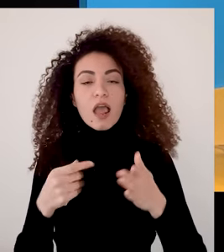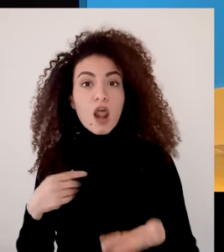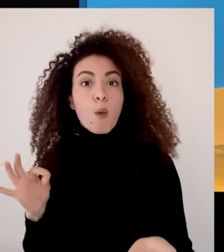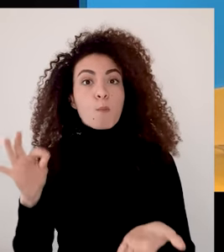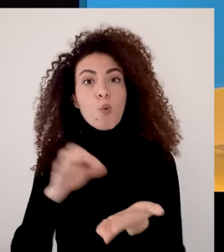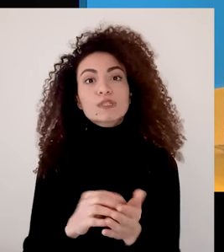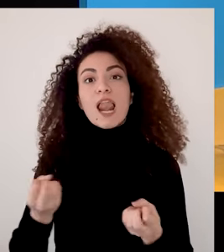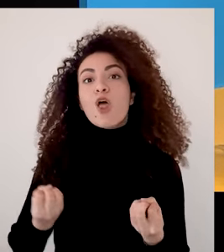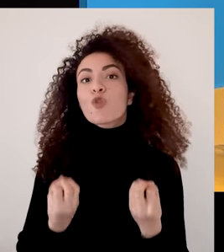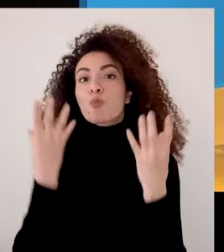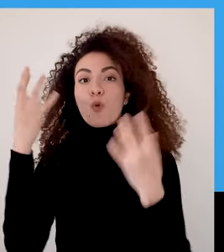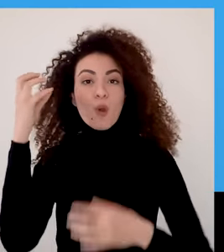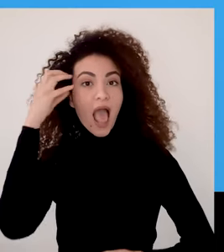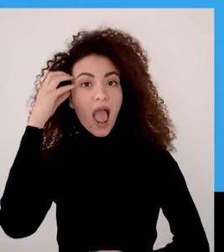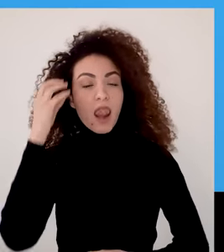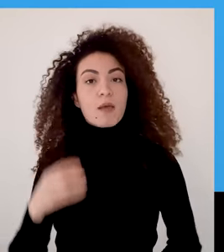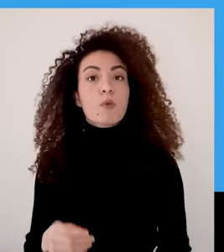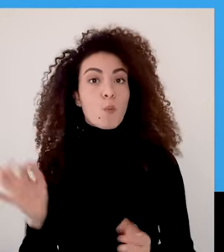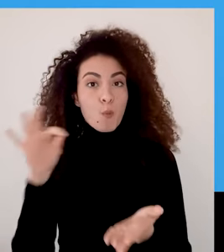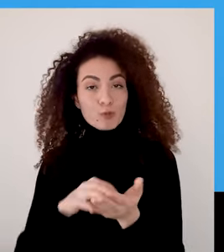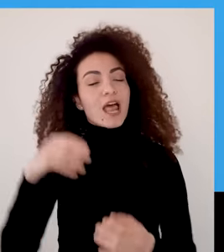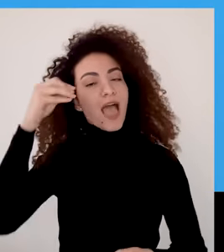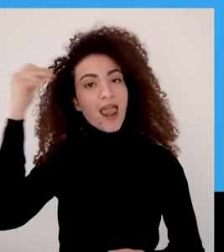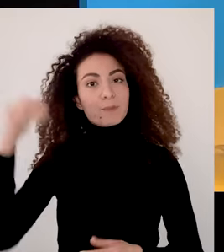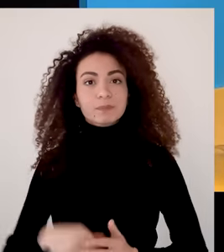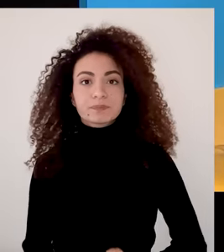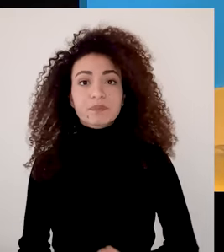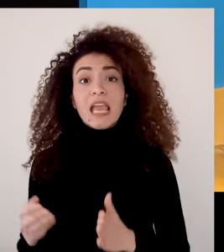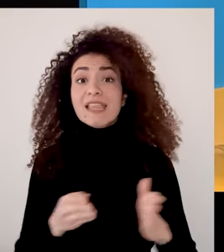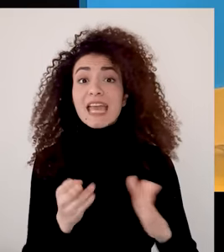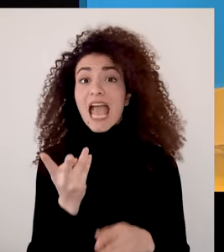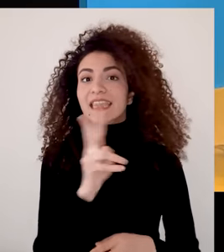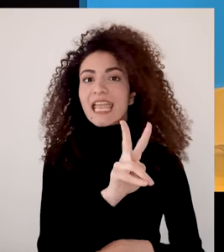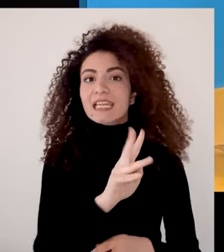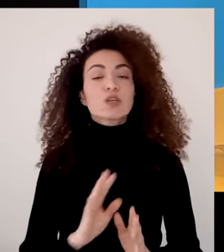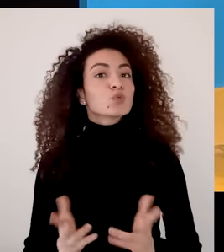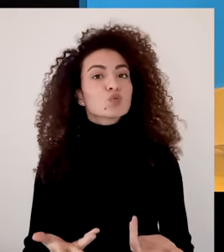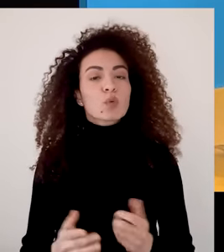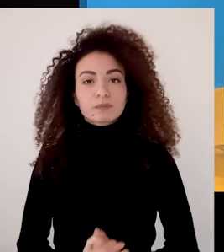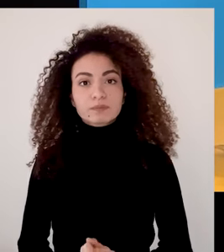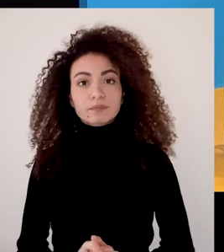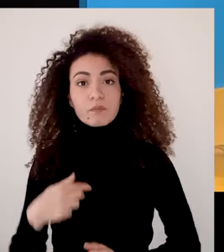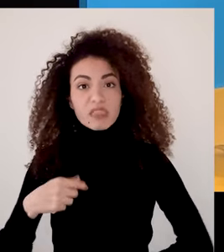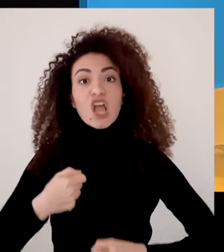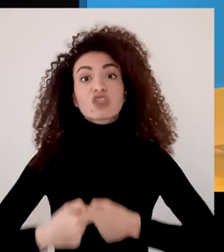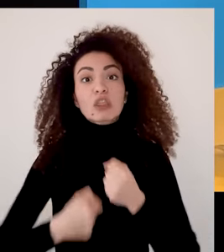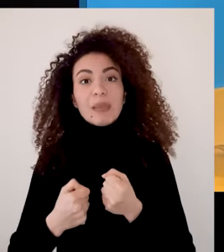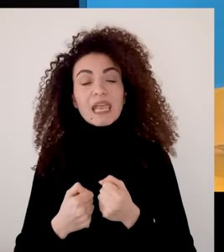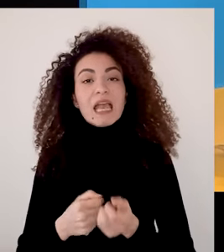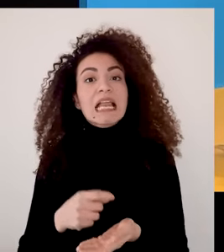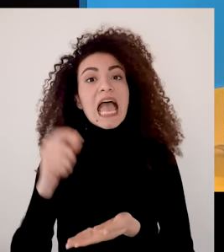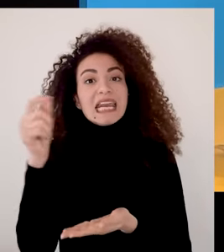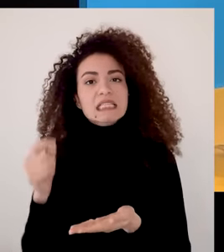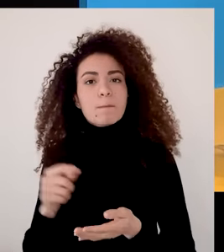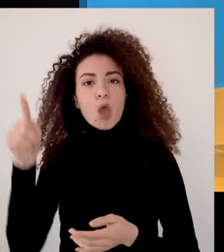للوصول إلى عقلية النمو اللي بتساعدك على تحقيق حلمك أما الوسيلة الثانية للتمييز بتتم من خلال تطبيق